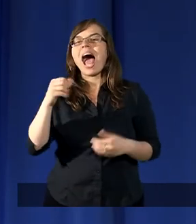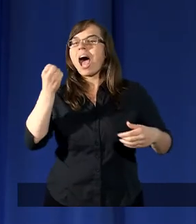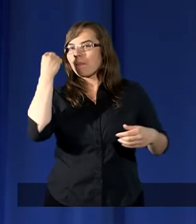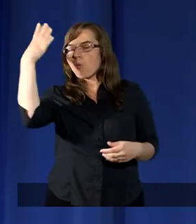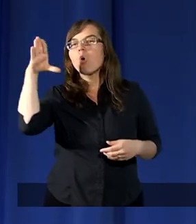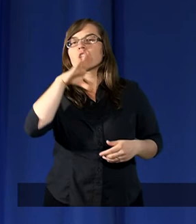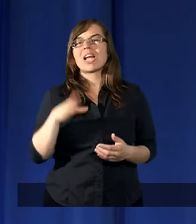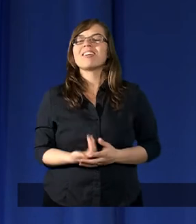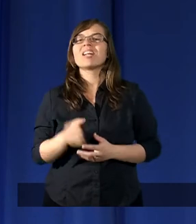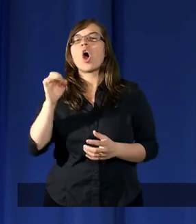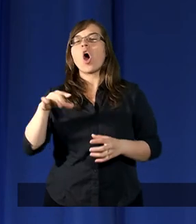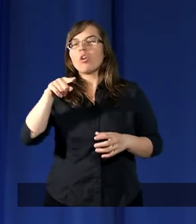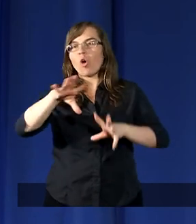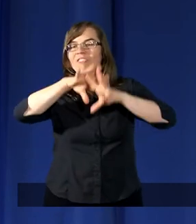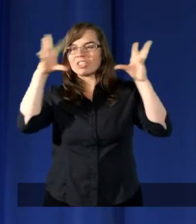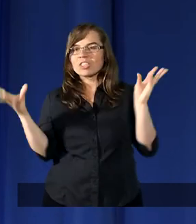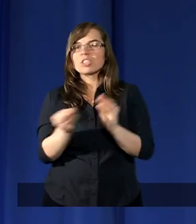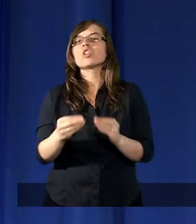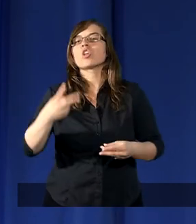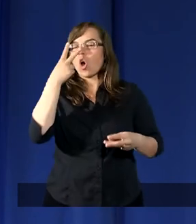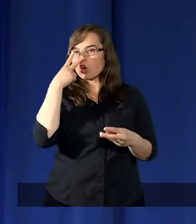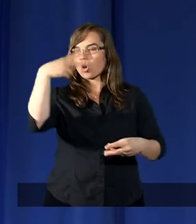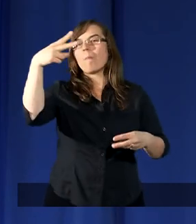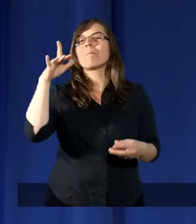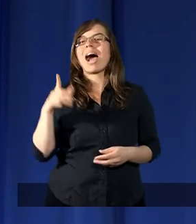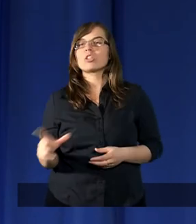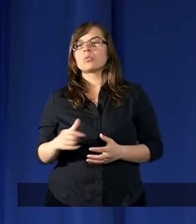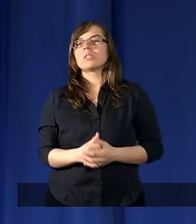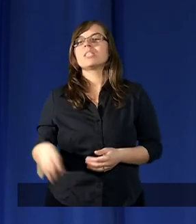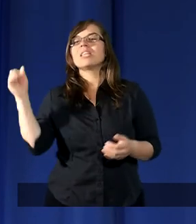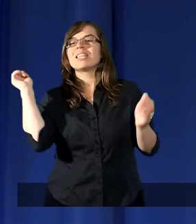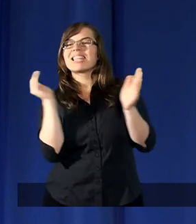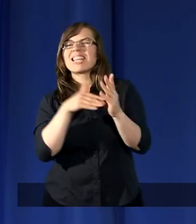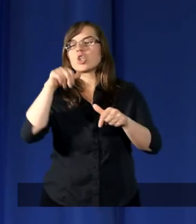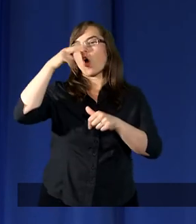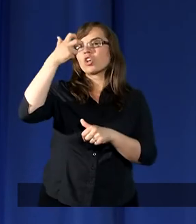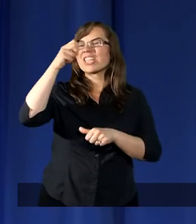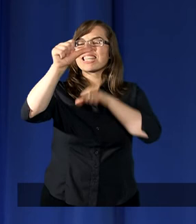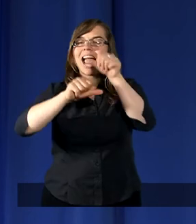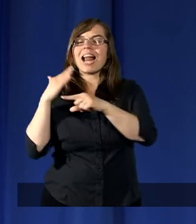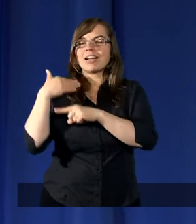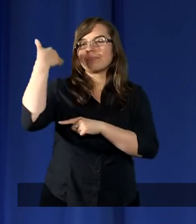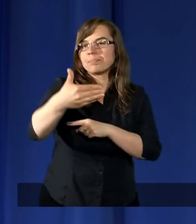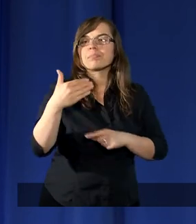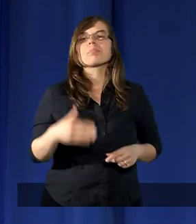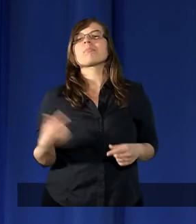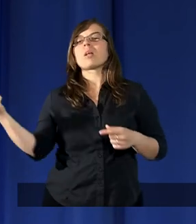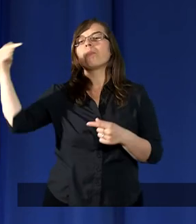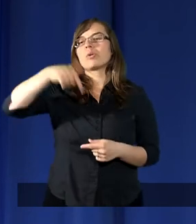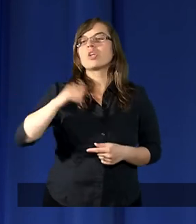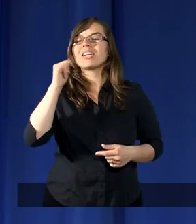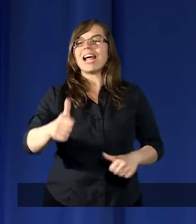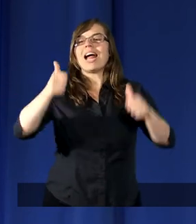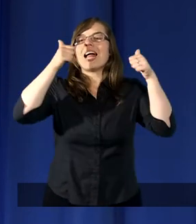Mojżesz to wszystko zobaczył. 1300 lat przyszedł